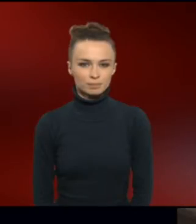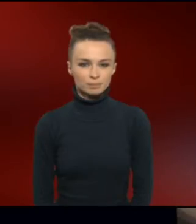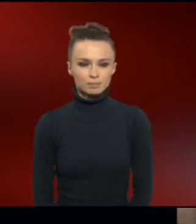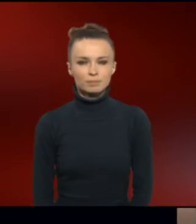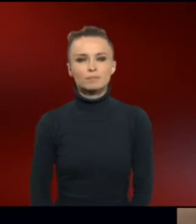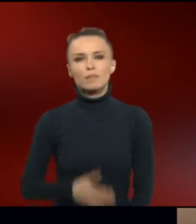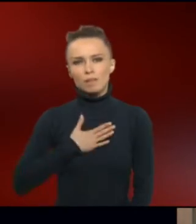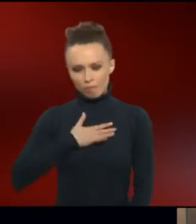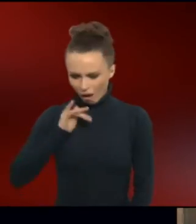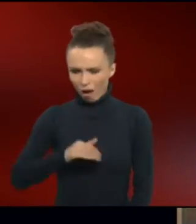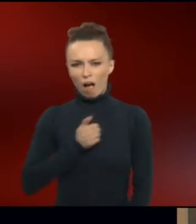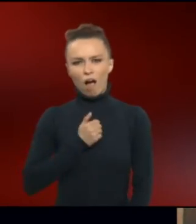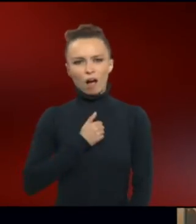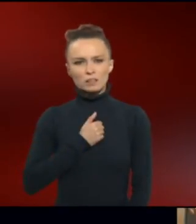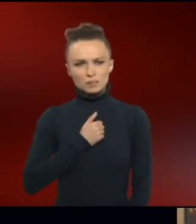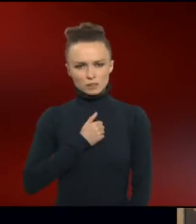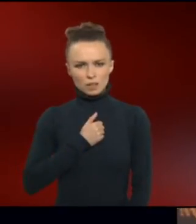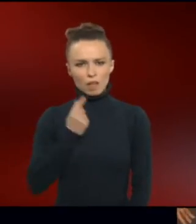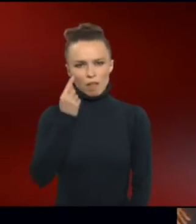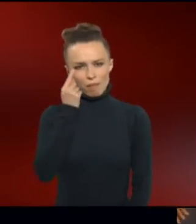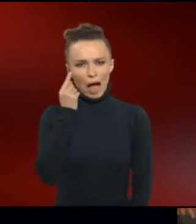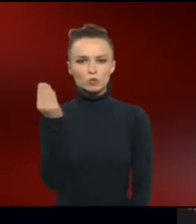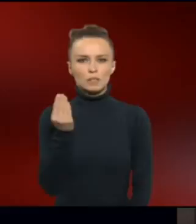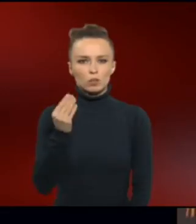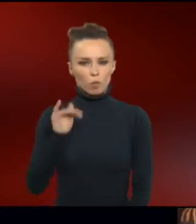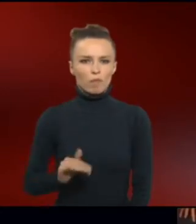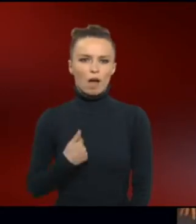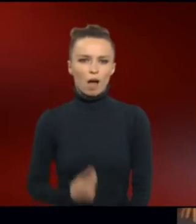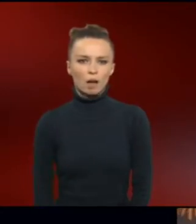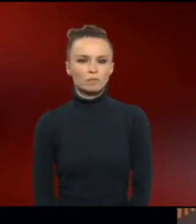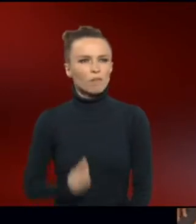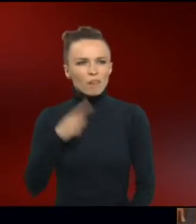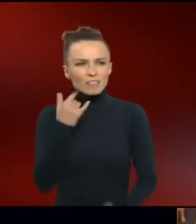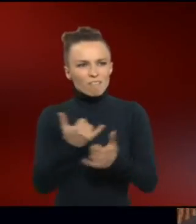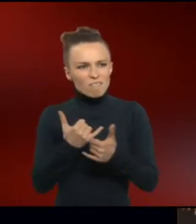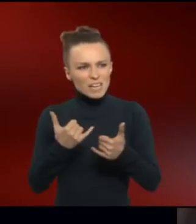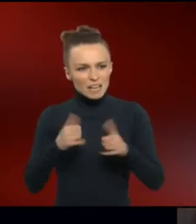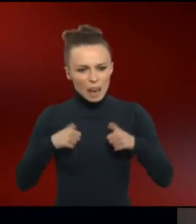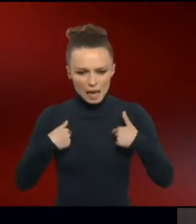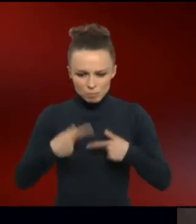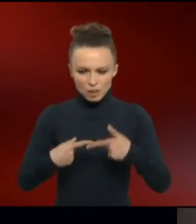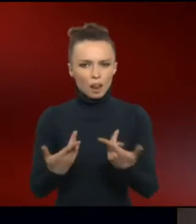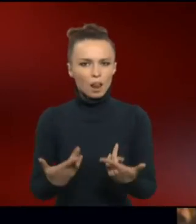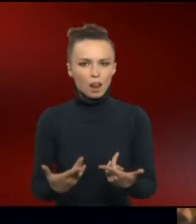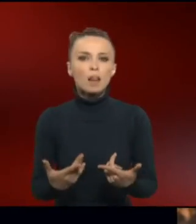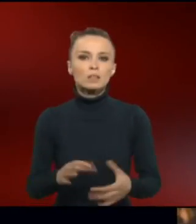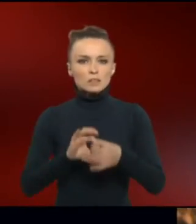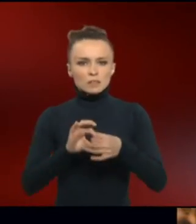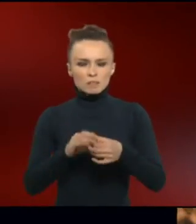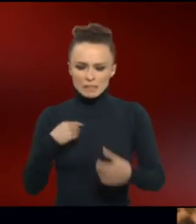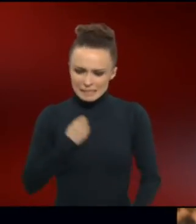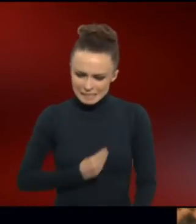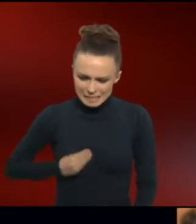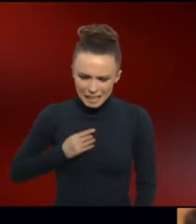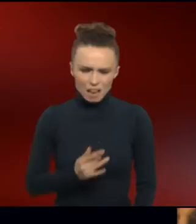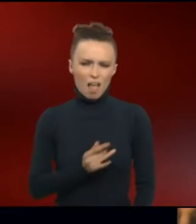Ich habe Angst, dass ich das Down-Syndrom habe. Ich weiß es nicht, wie es denn so geht in meinem Leben. Und es hängt an die Seele und